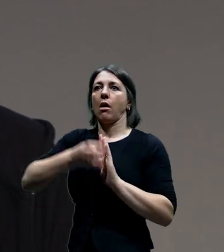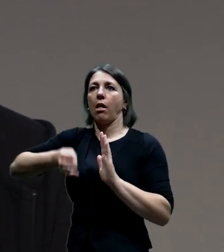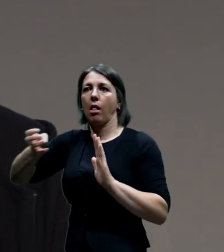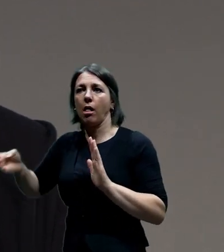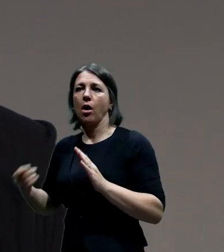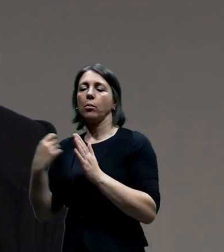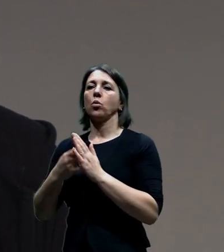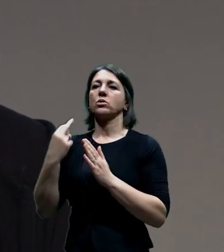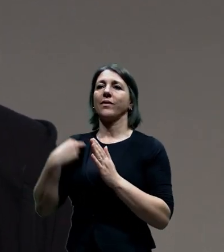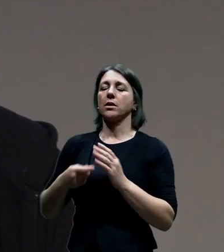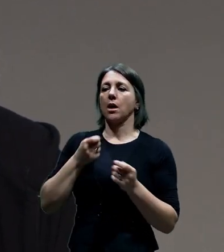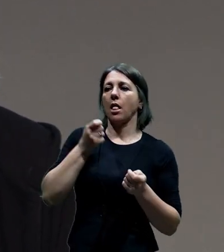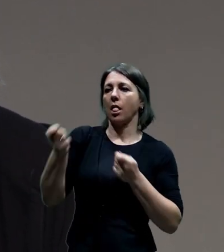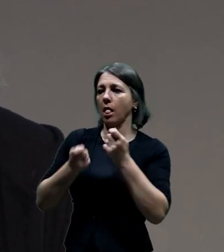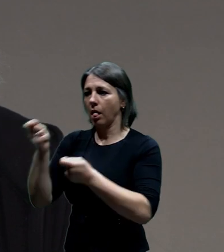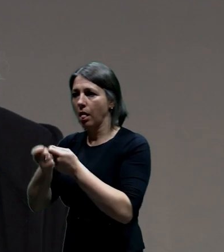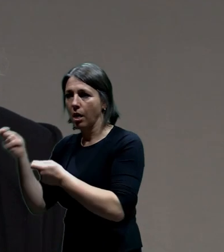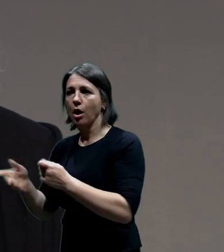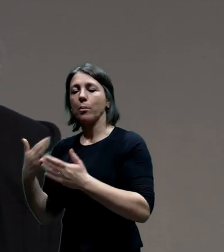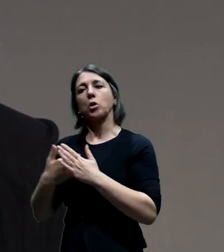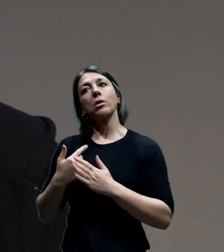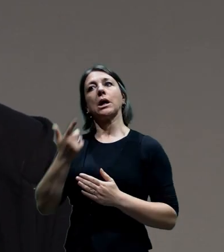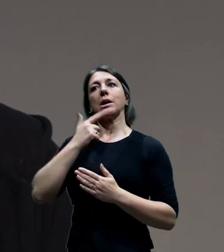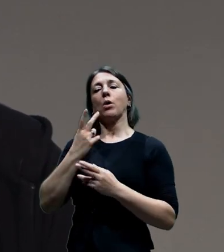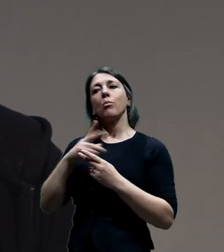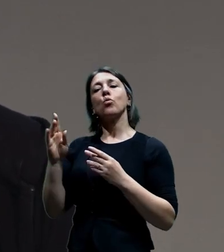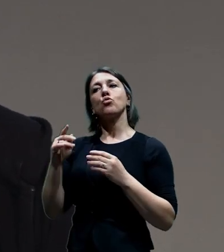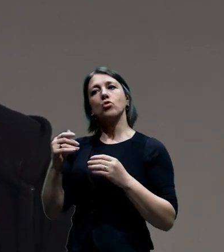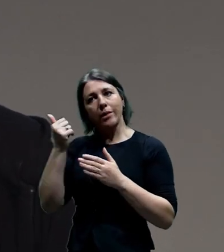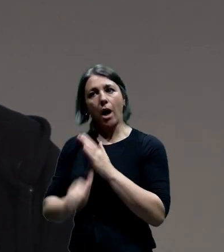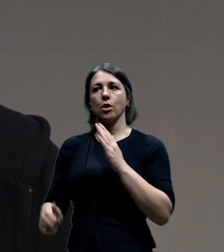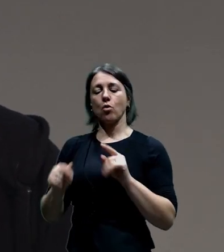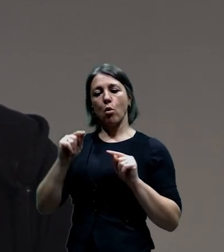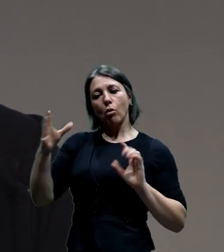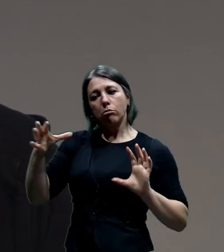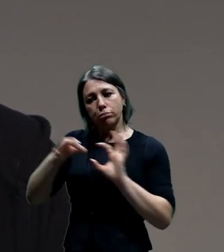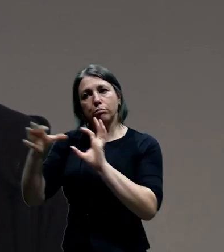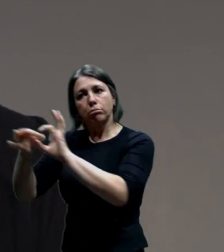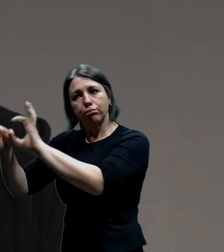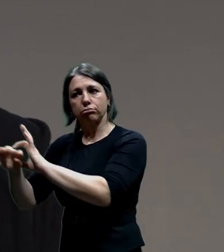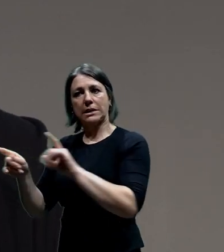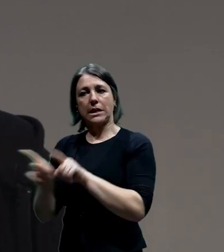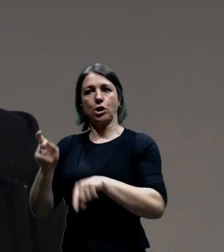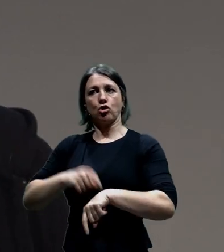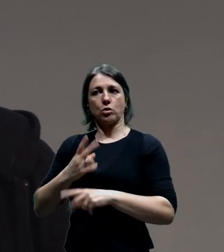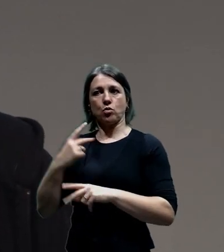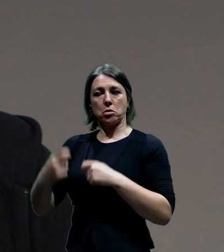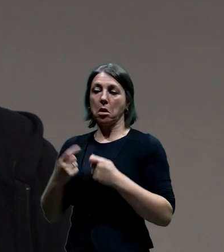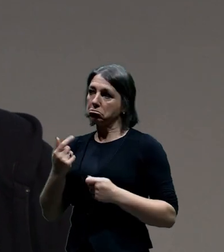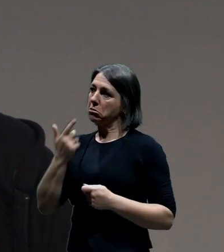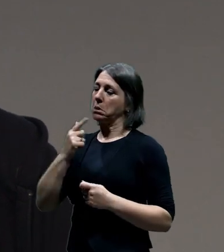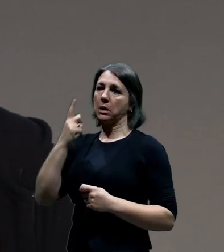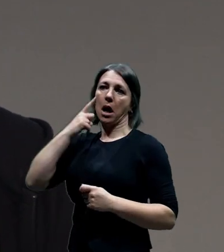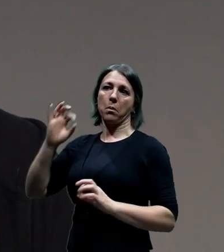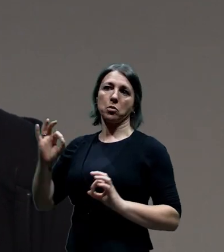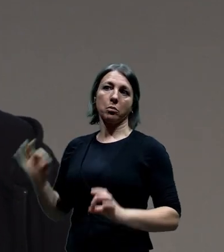tohle sto bylo na tom vlastně jako zajímavé. A tady si musíme uvědomit některé skutečnosti. Proto jsem